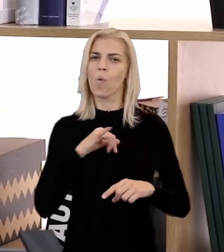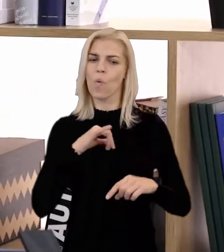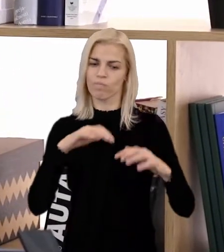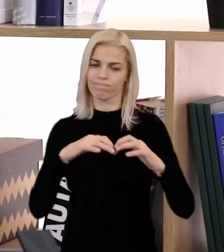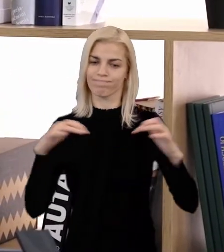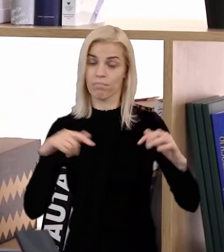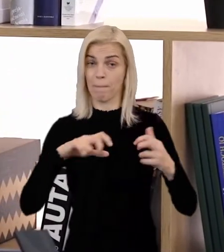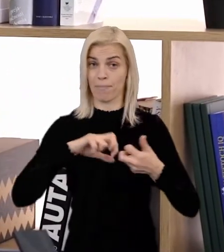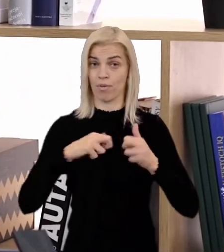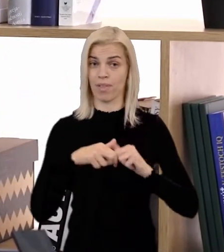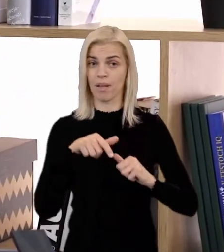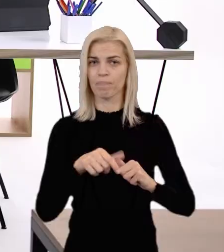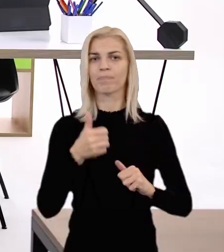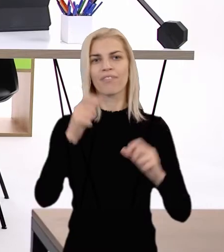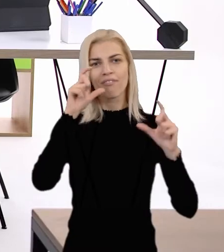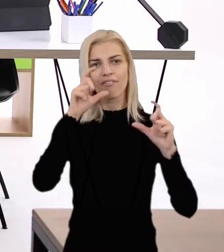Ďakujem za pozornosť.